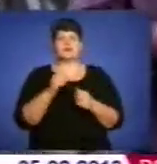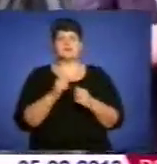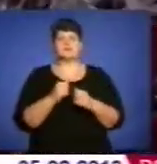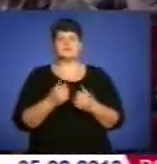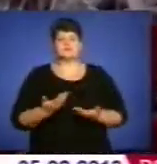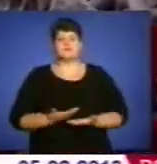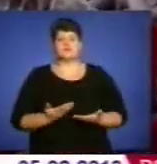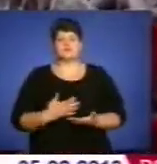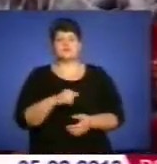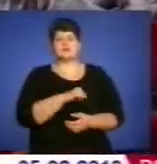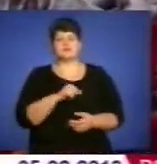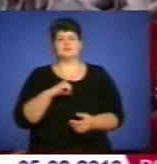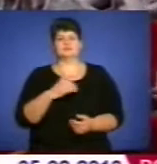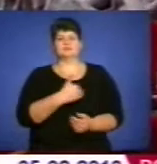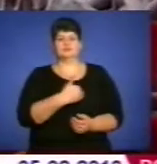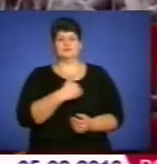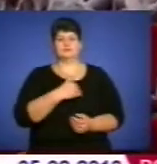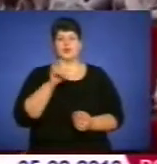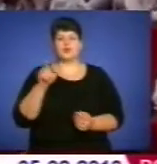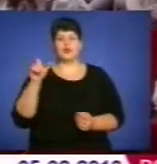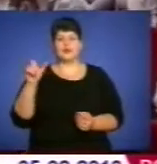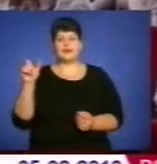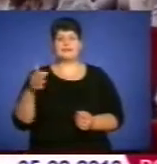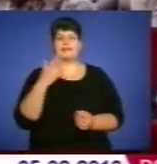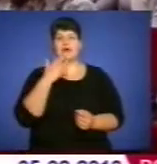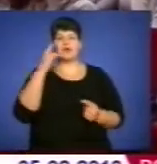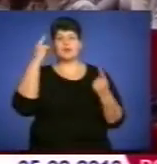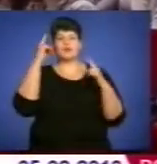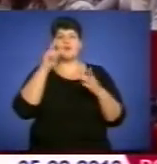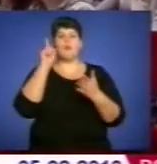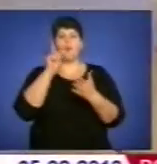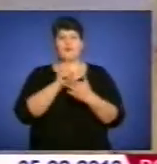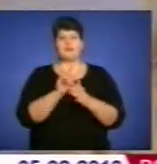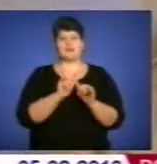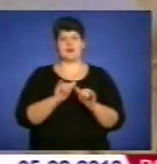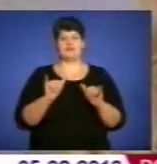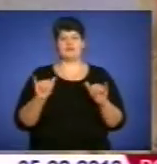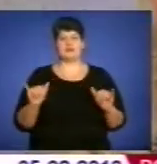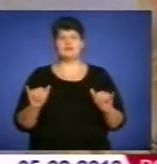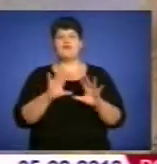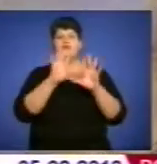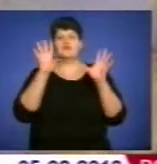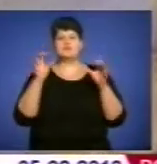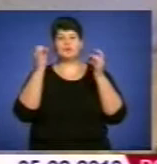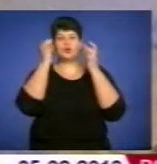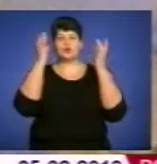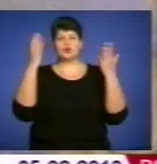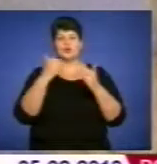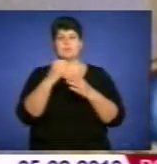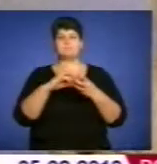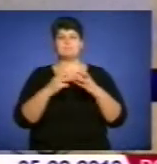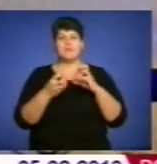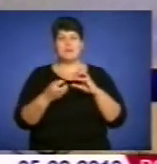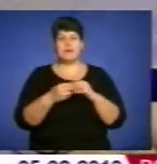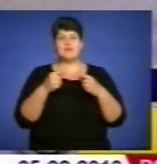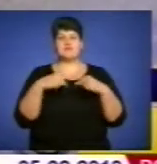майже на самому ентузіазмі небайдужих, народна творчість повинна розвиватися. Всі культурні проблеми в галузі культури